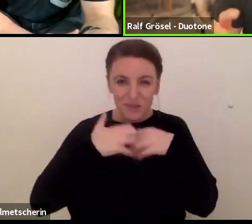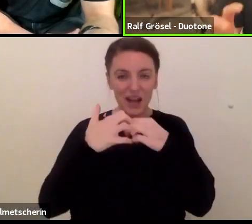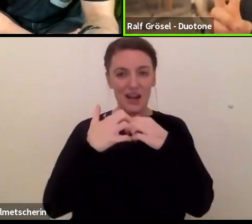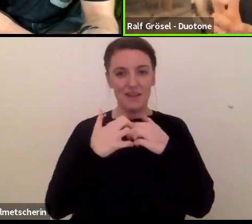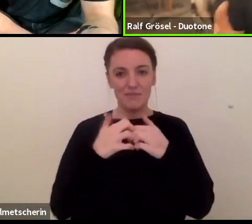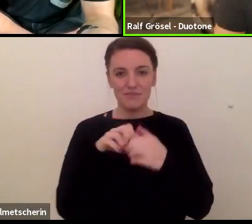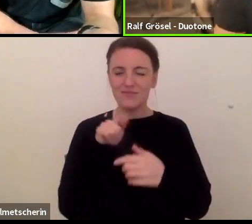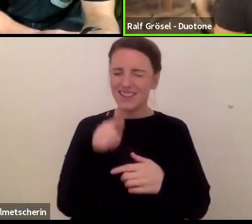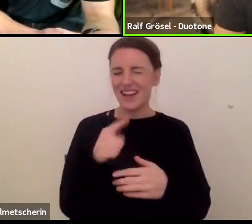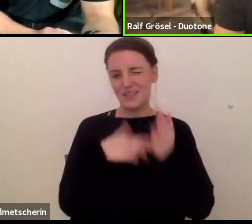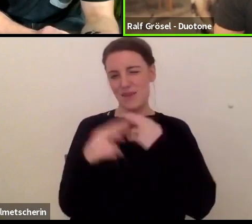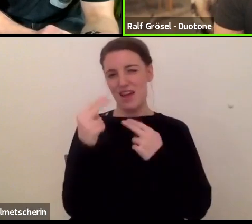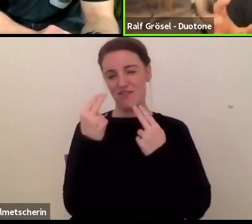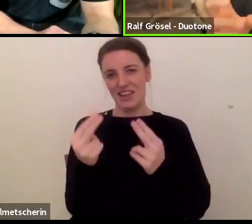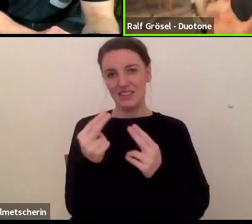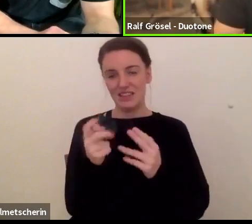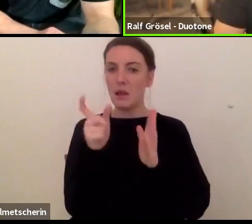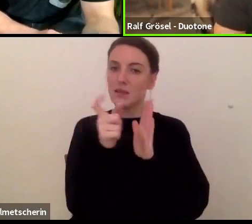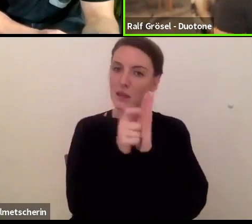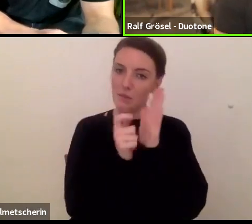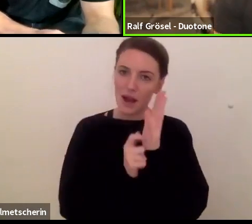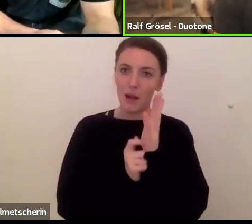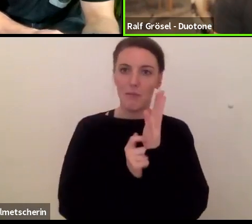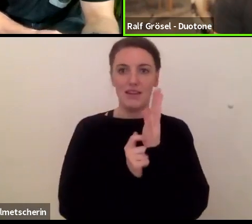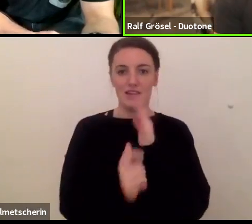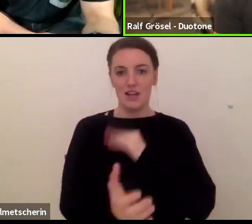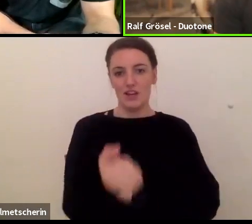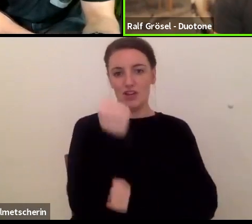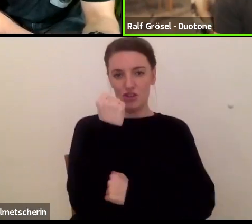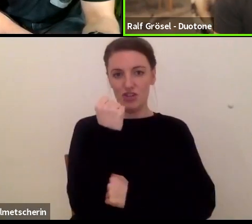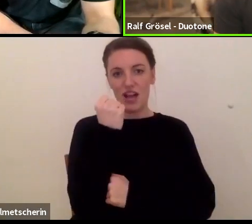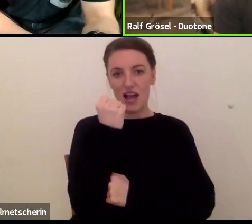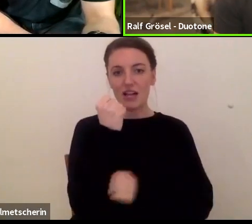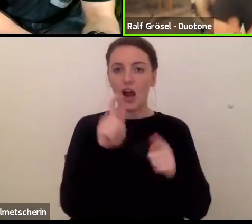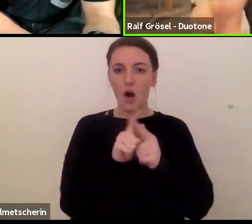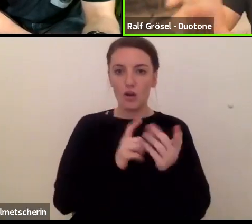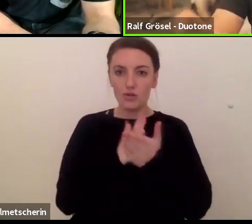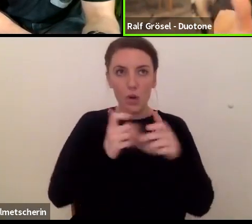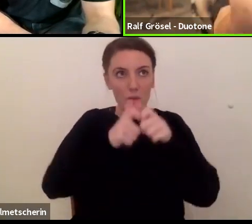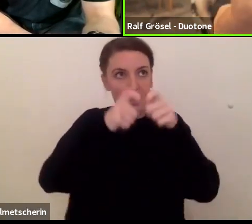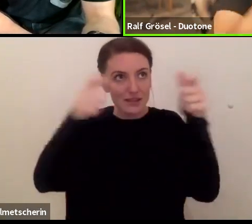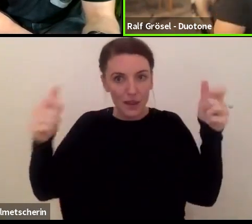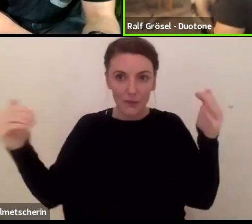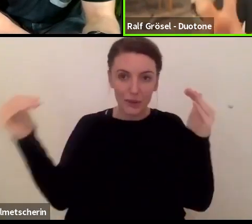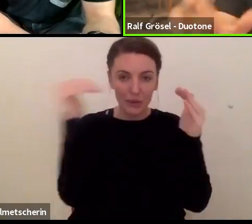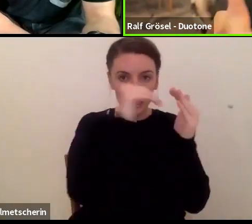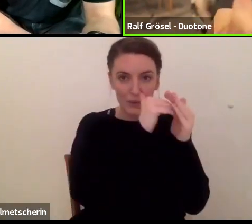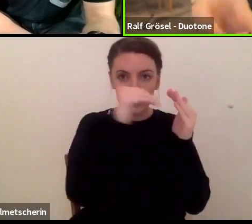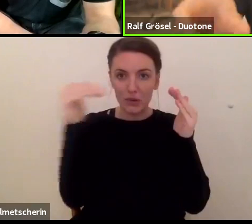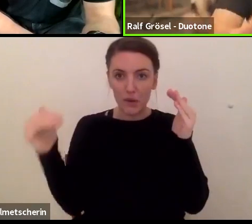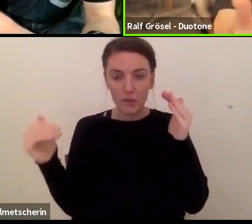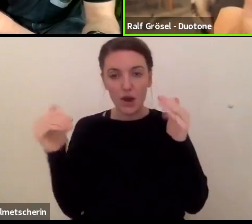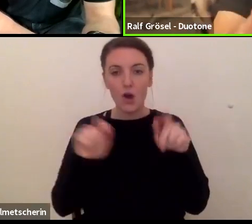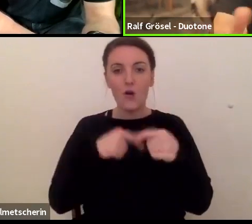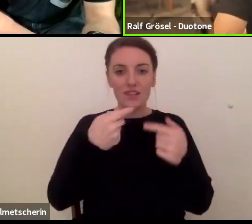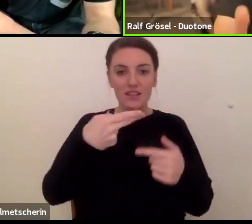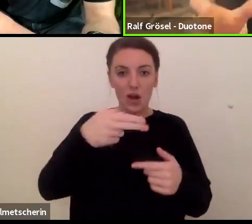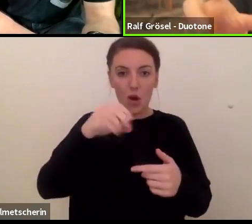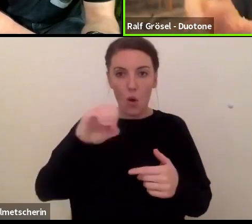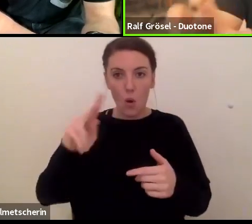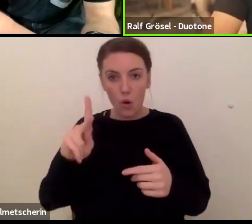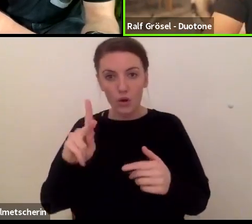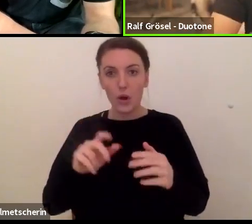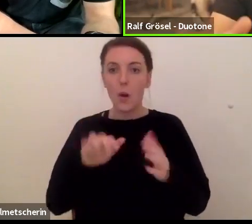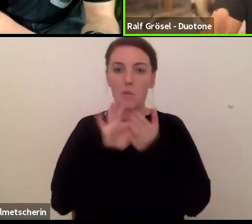Parameter, die sehr stark auch von dem Reading Edge Durchmesser abhängig sind, eben dieses Hup-Moment, ganz wichtig, dieses Pitch-Moment